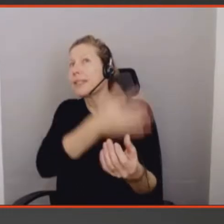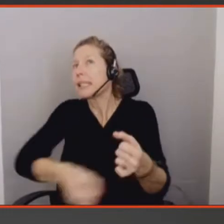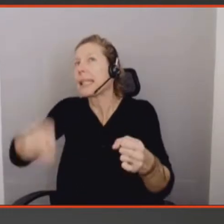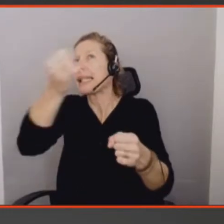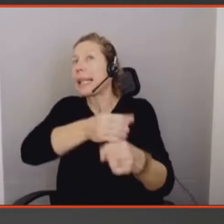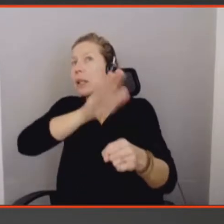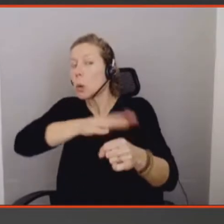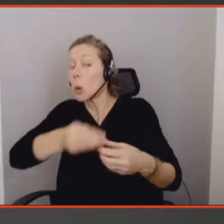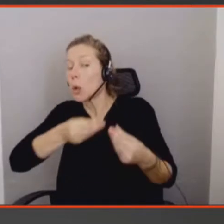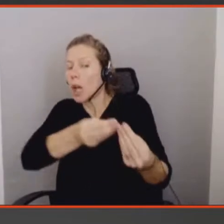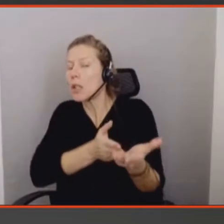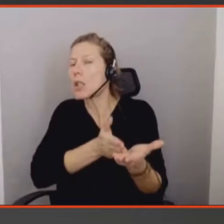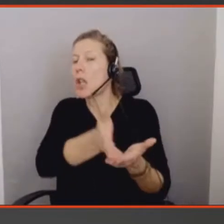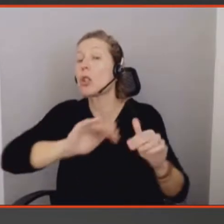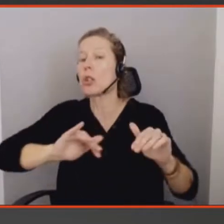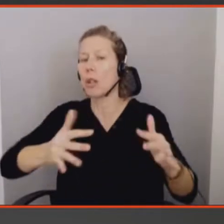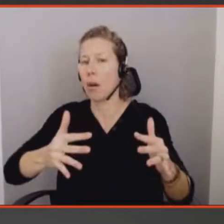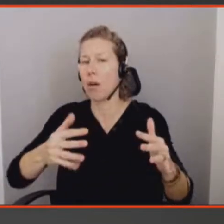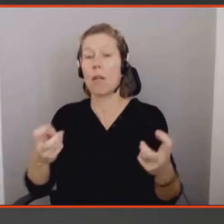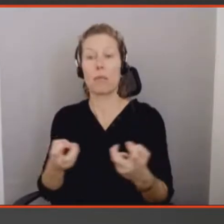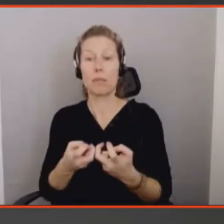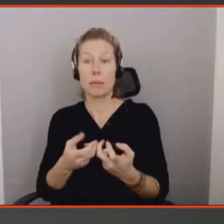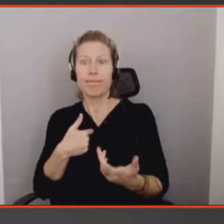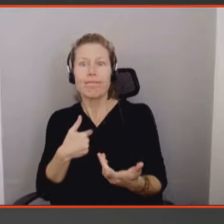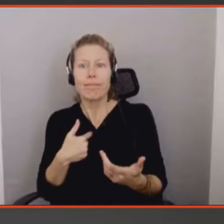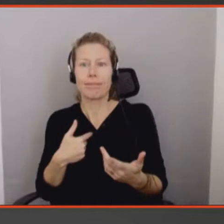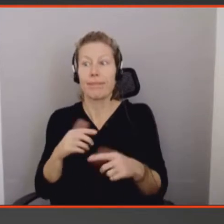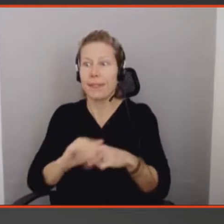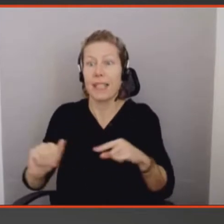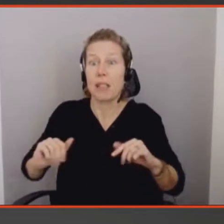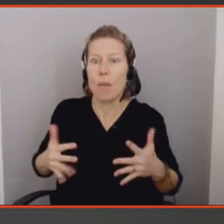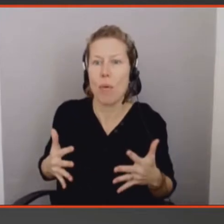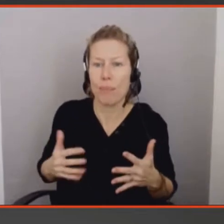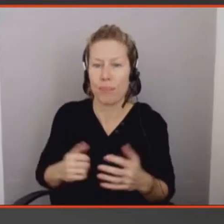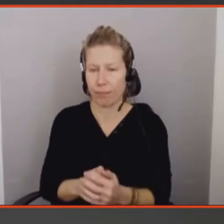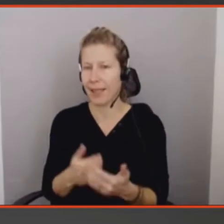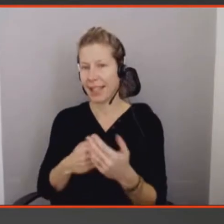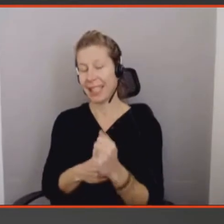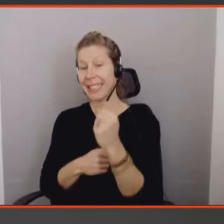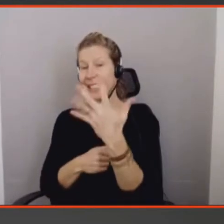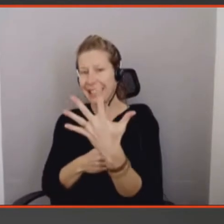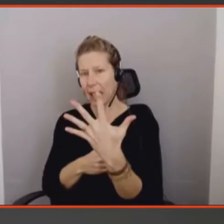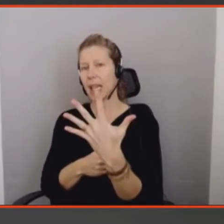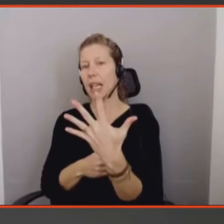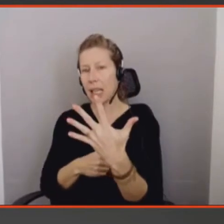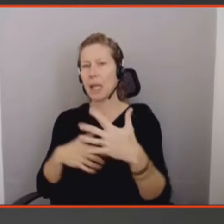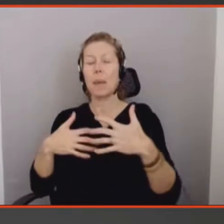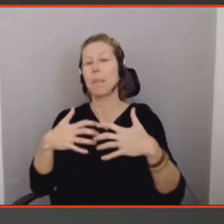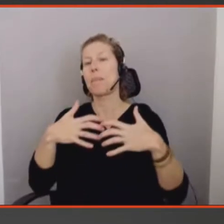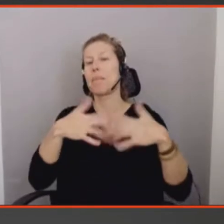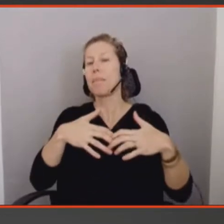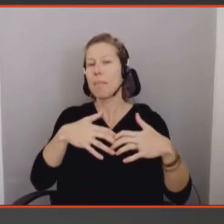voilà, maintenant je vais créer une technologie, comment je peux faire ? Donc là, il y a cinq types de mécaniques qui peuvent vous aider. La première,'est de vous